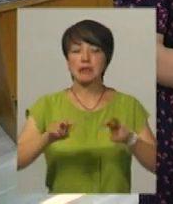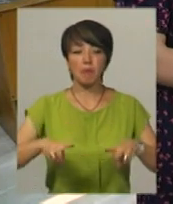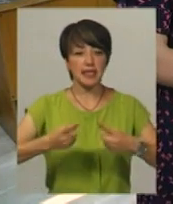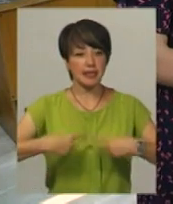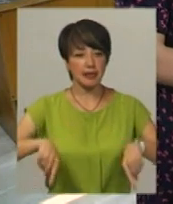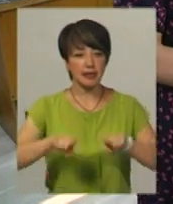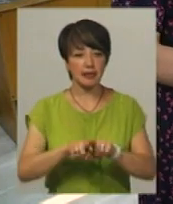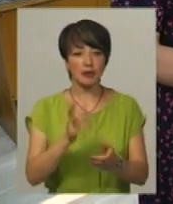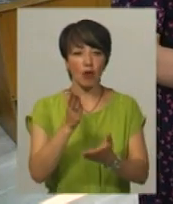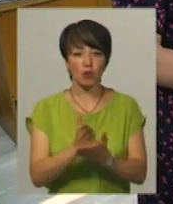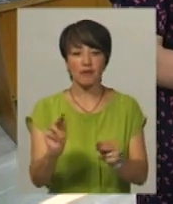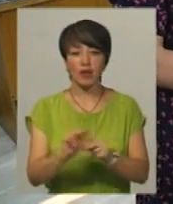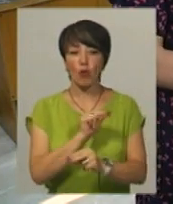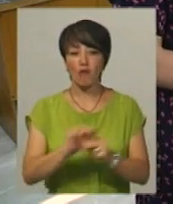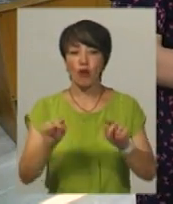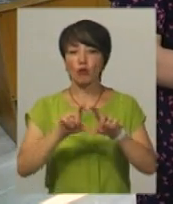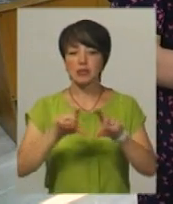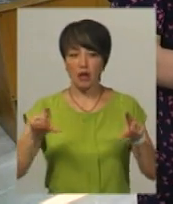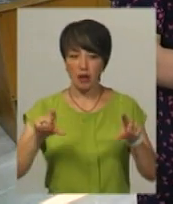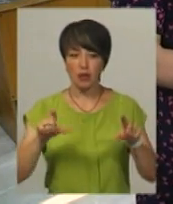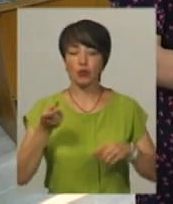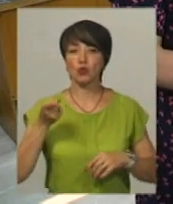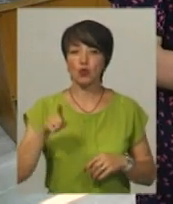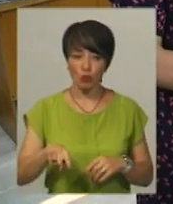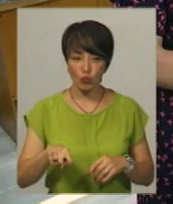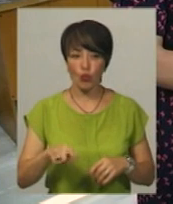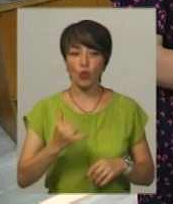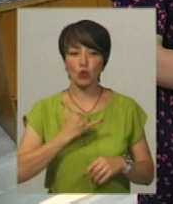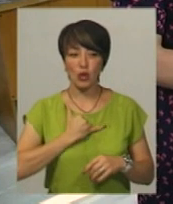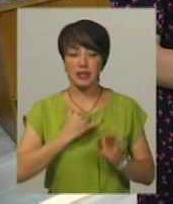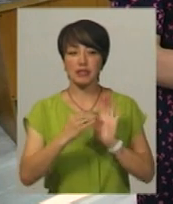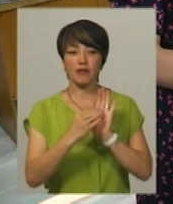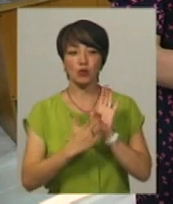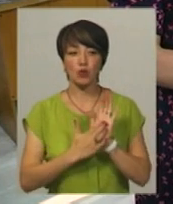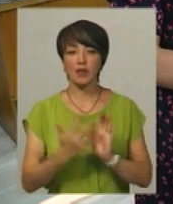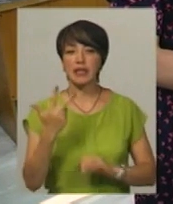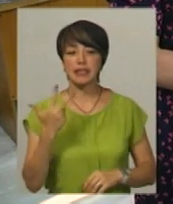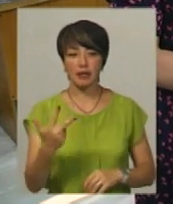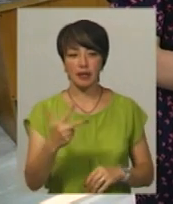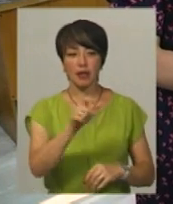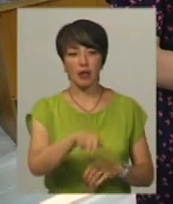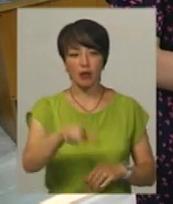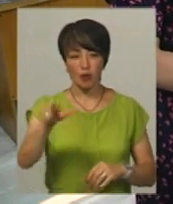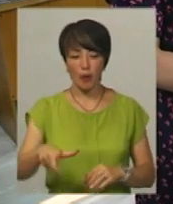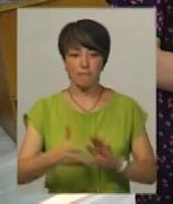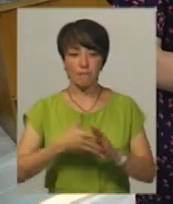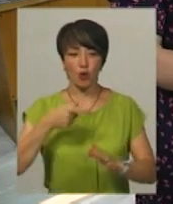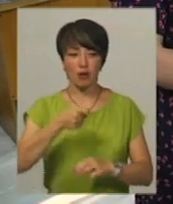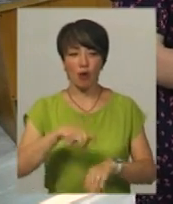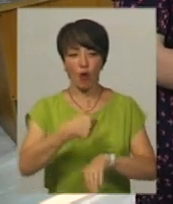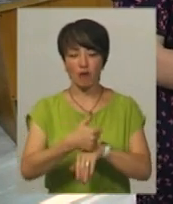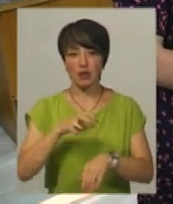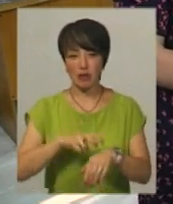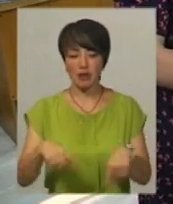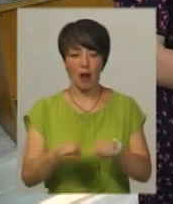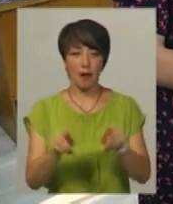Спецдільниця знаходиться в лікувальному закладі, тому в нас зафіксовано тільки три виборця, яких нам подав головний лікар. Тому